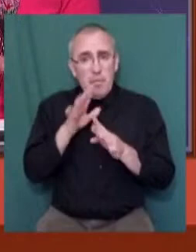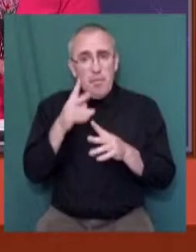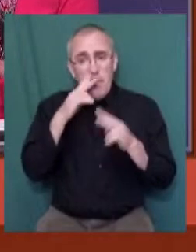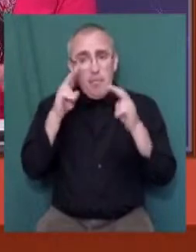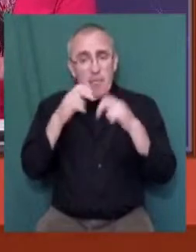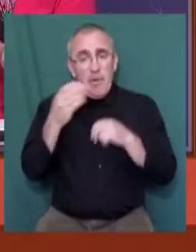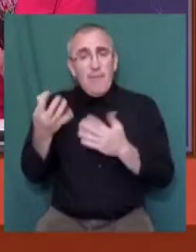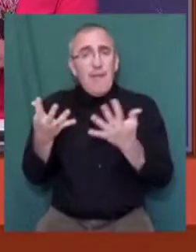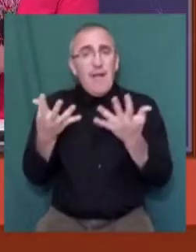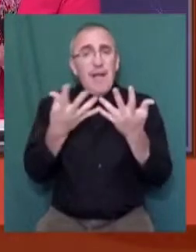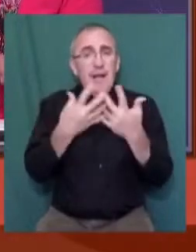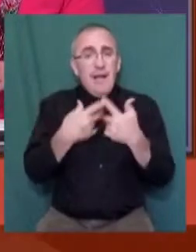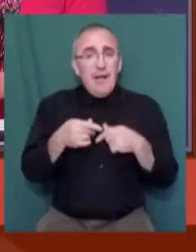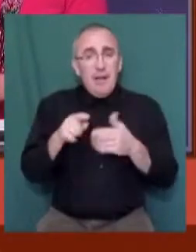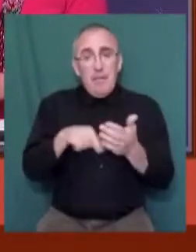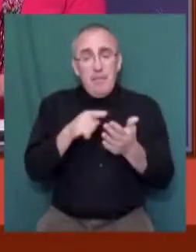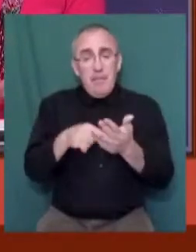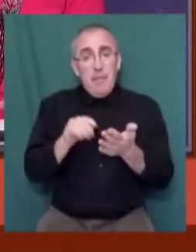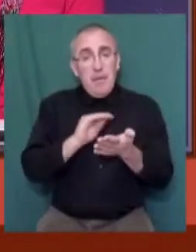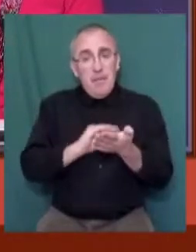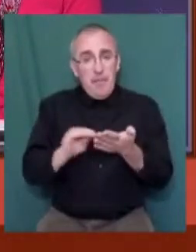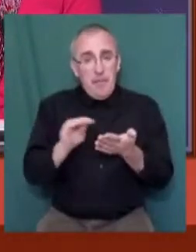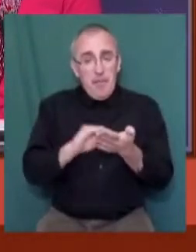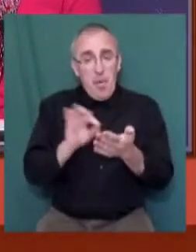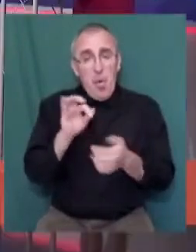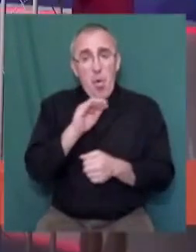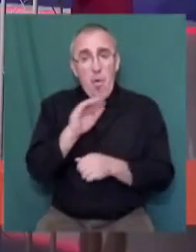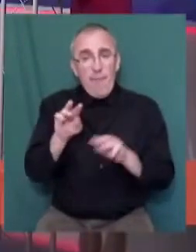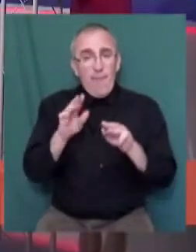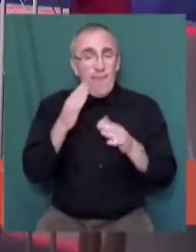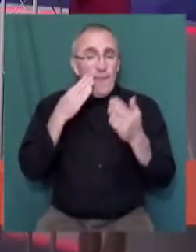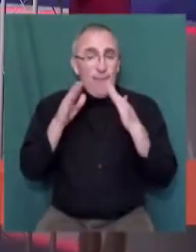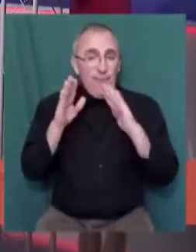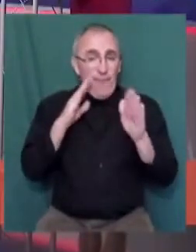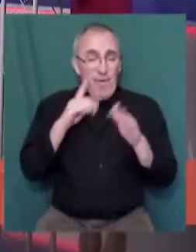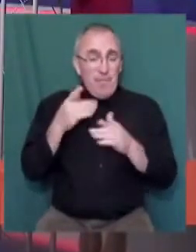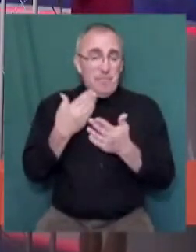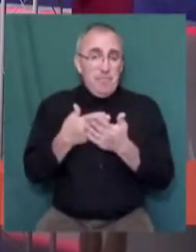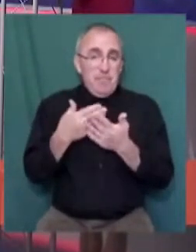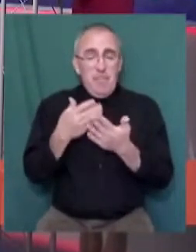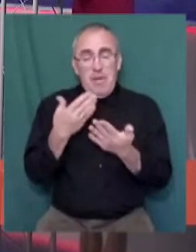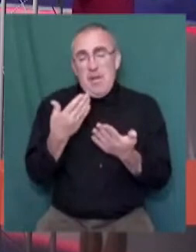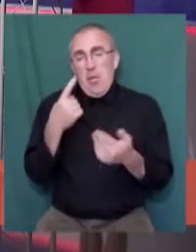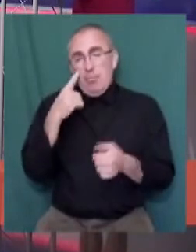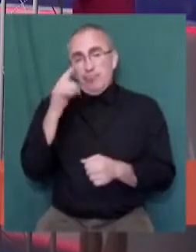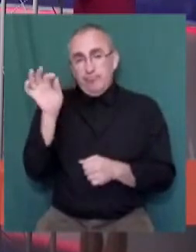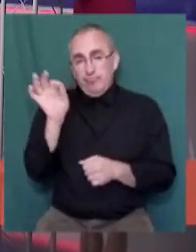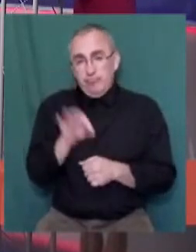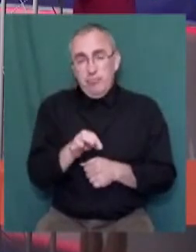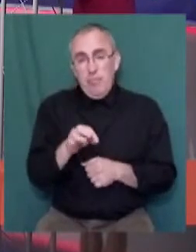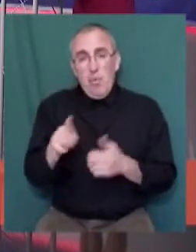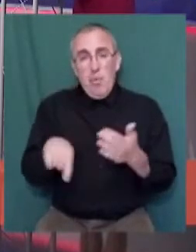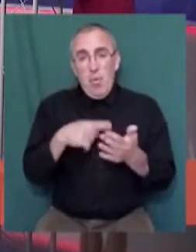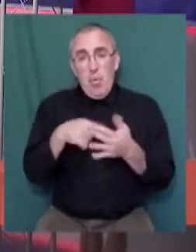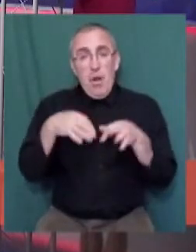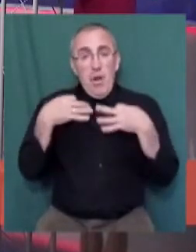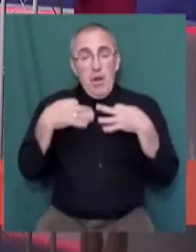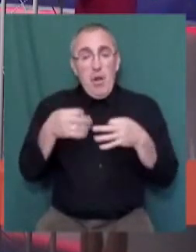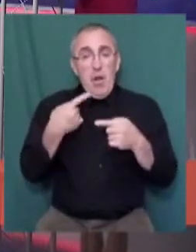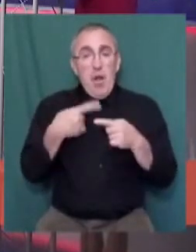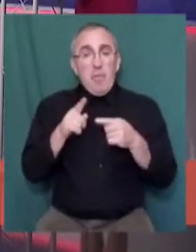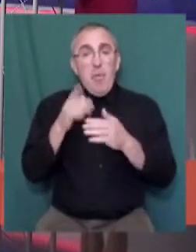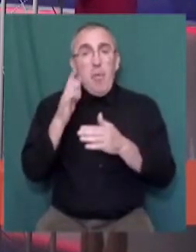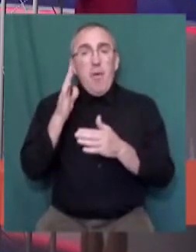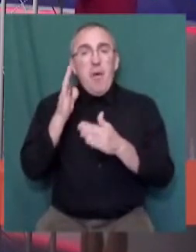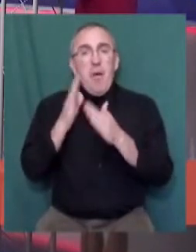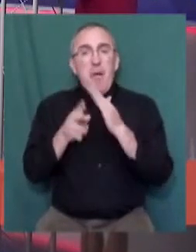також містяни пишуть на офіційній фейсбук-сторінці про те, що, наприклад, дуже часто комунальний транспорт йде або в парк, або, наприклад,